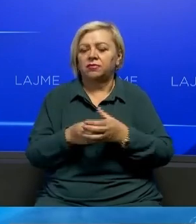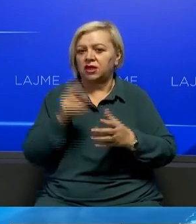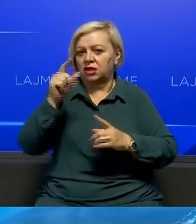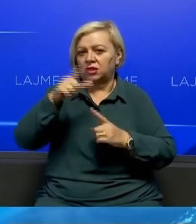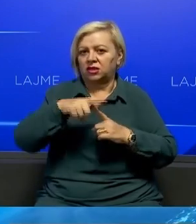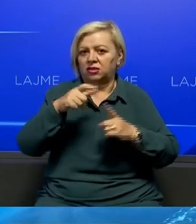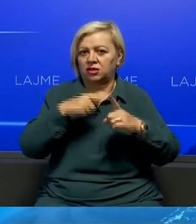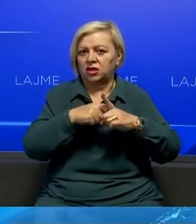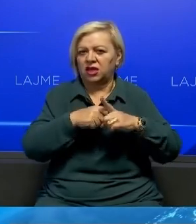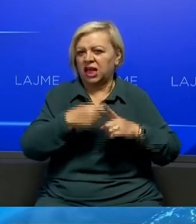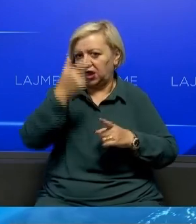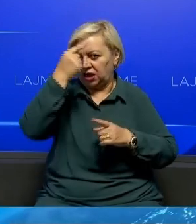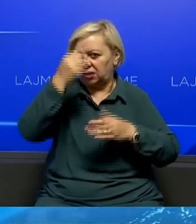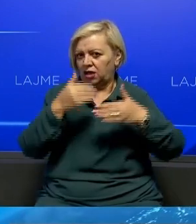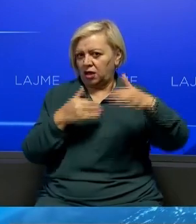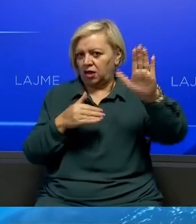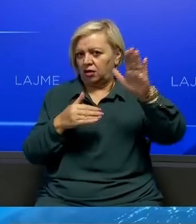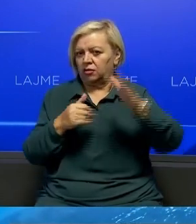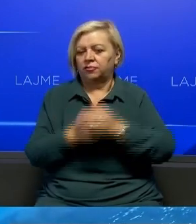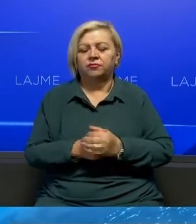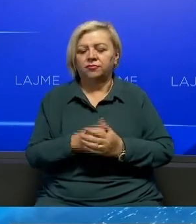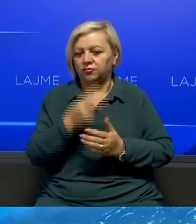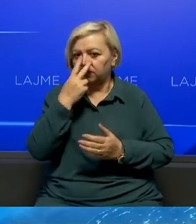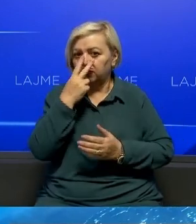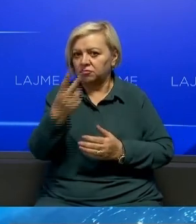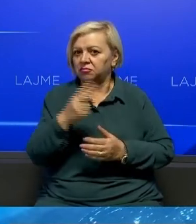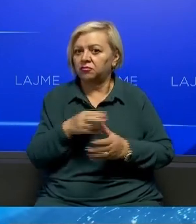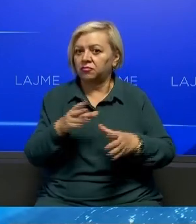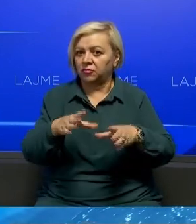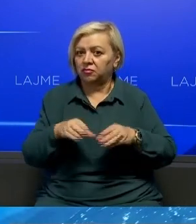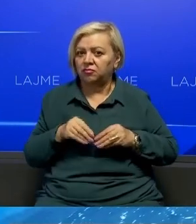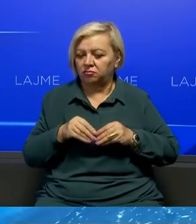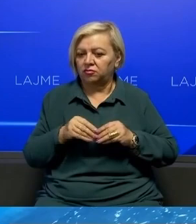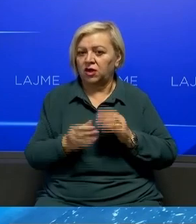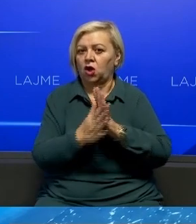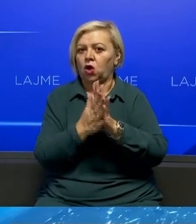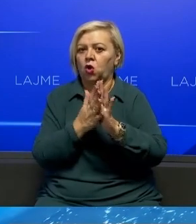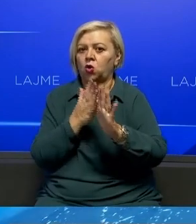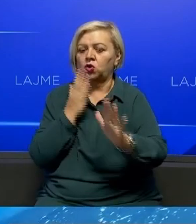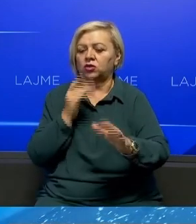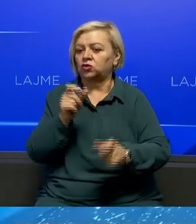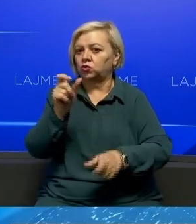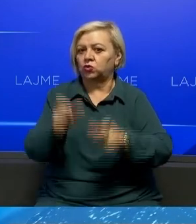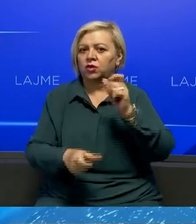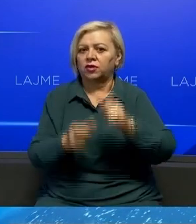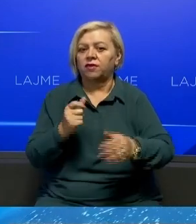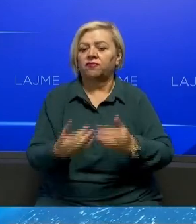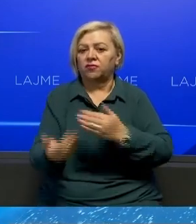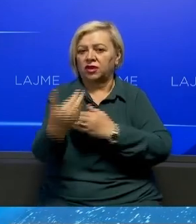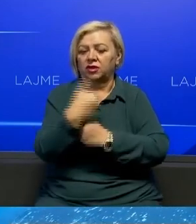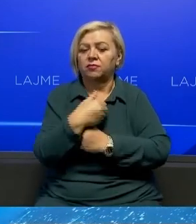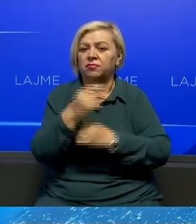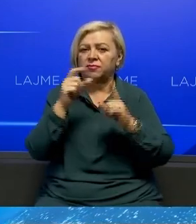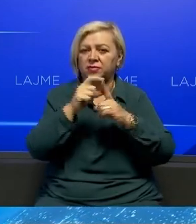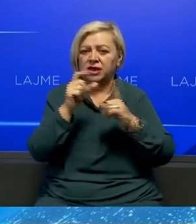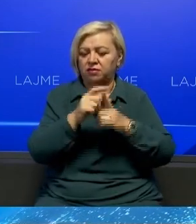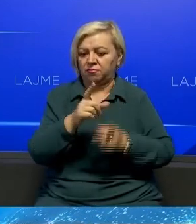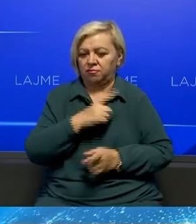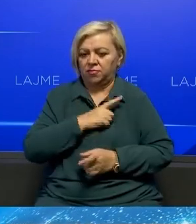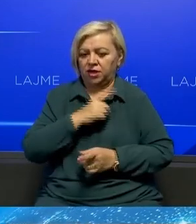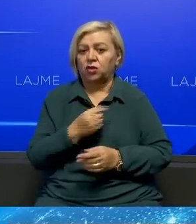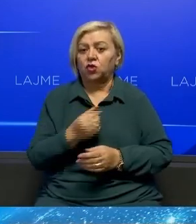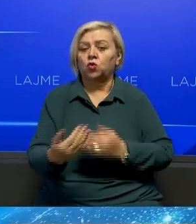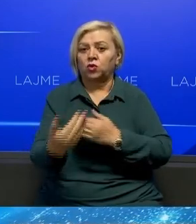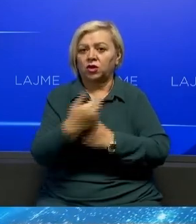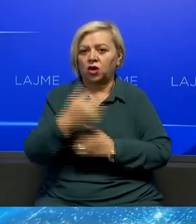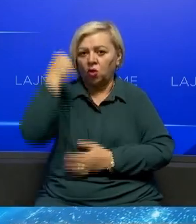ujbardh, për të par implementimin në vendimit të qivellisë. Kolonat e qytetarëve që vinin nga rrugina e përshueves e që prisnin për të hyrë